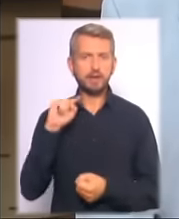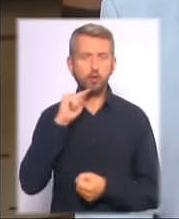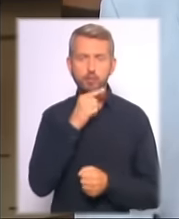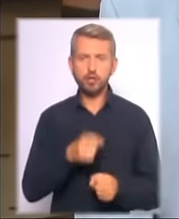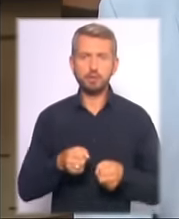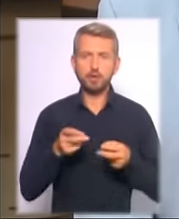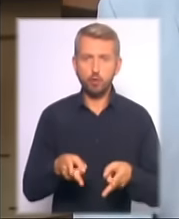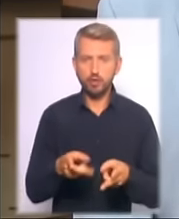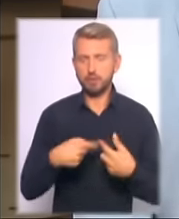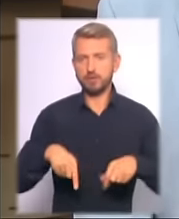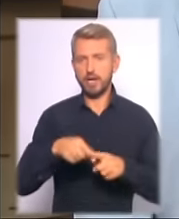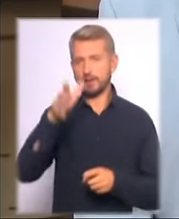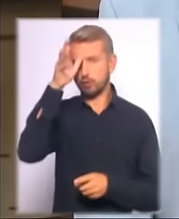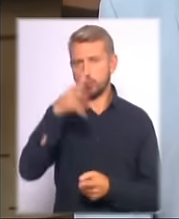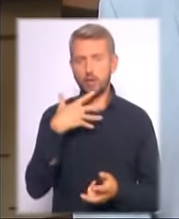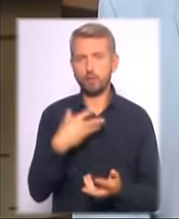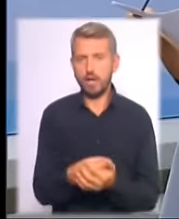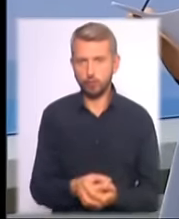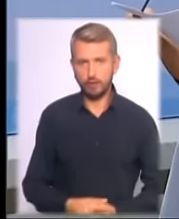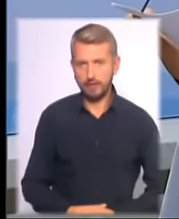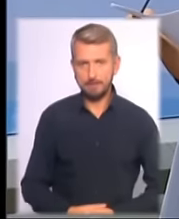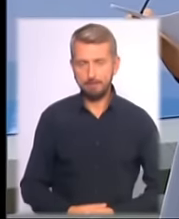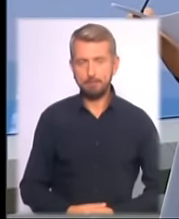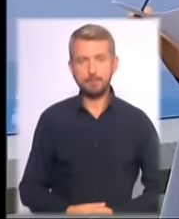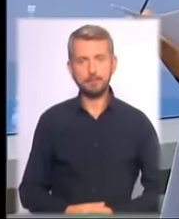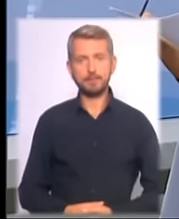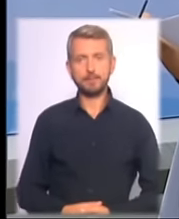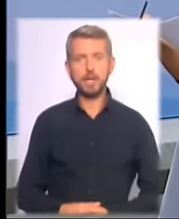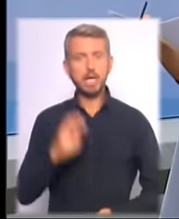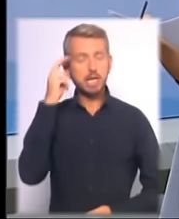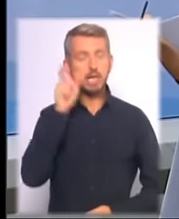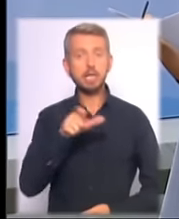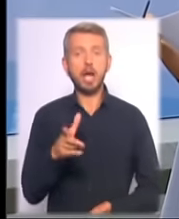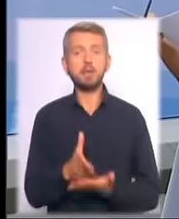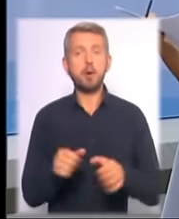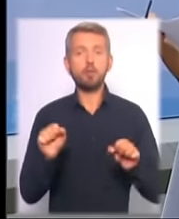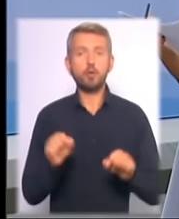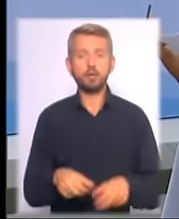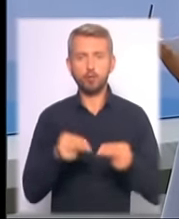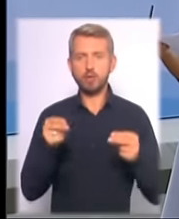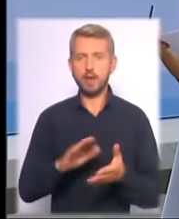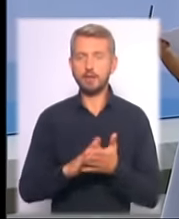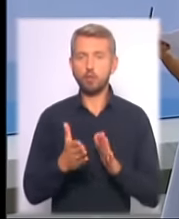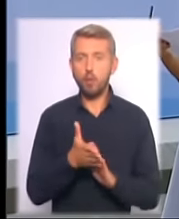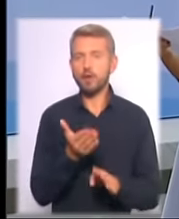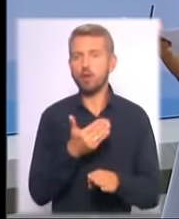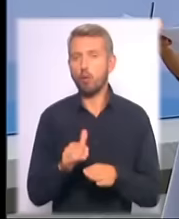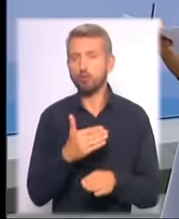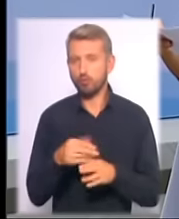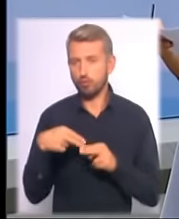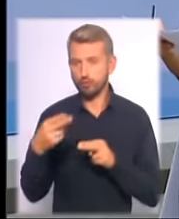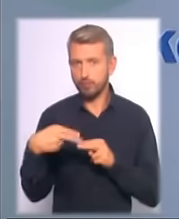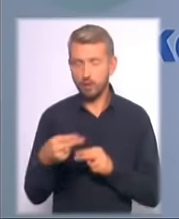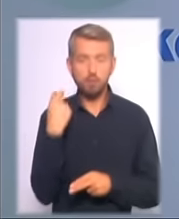злочинами в сфері інтелектуальної власності. Кияни мають можливість укласти договір, розстрочки боргу за